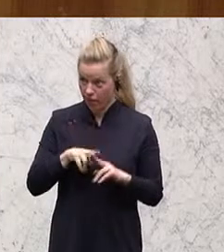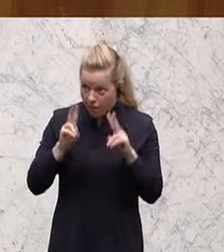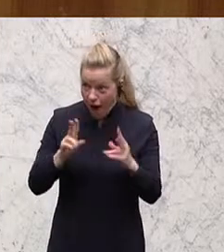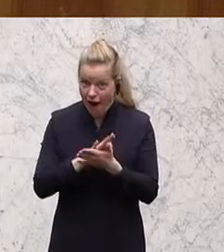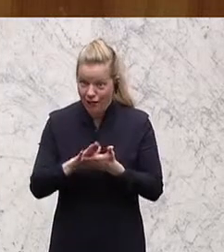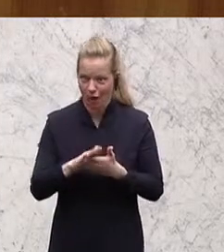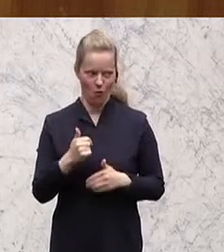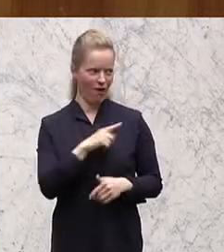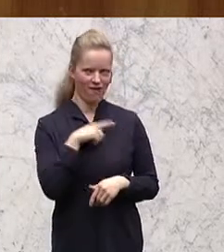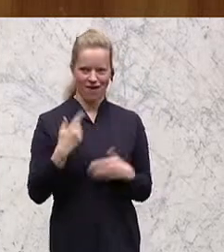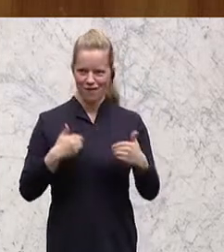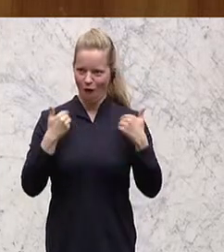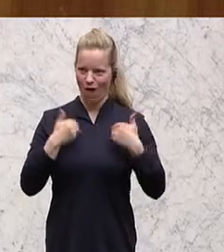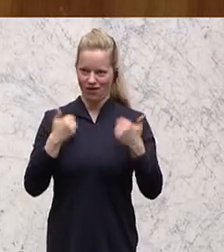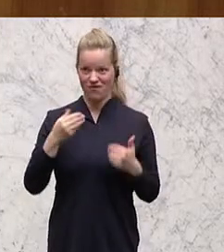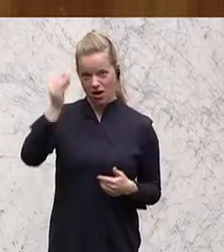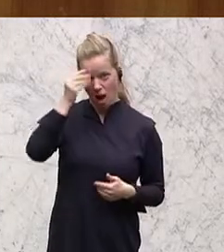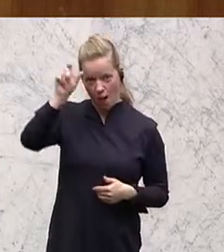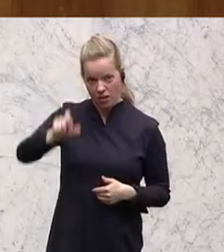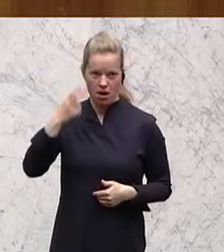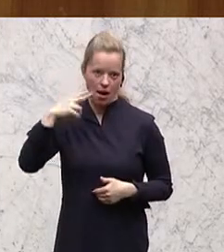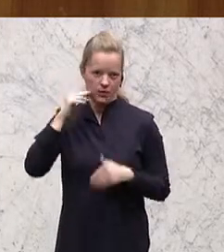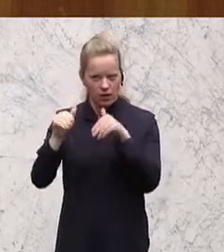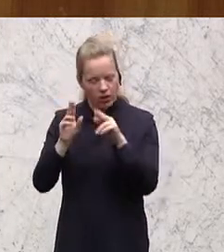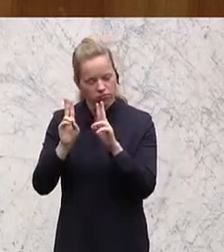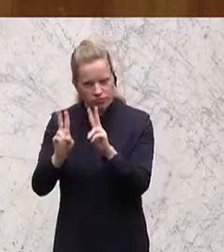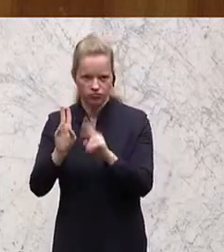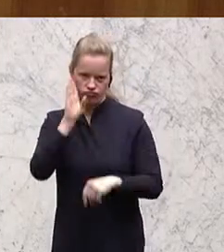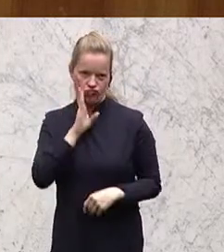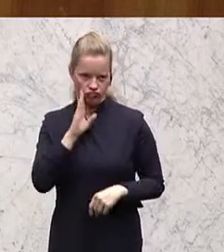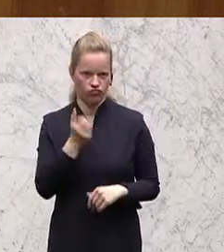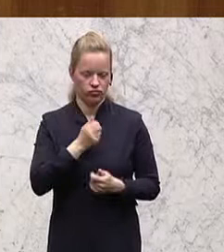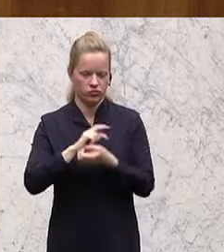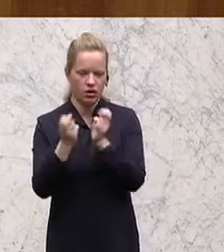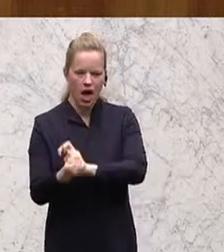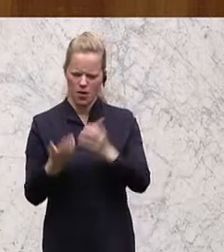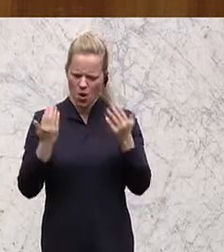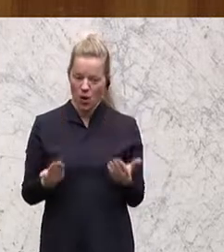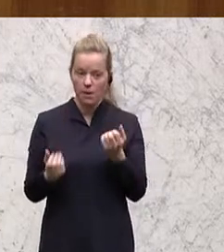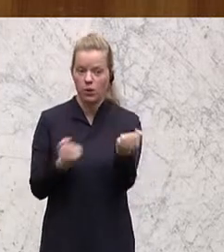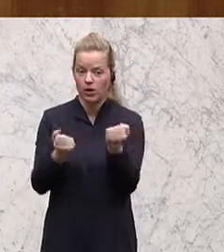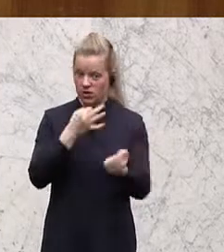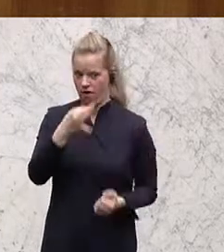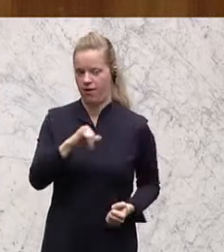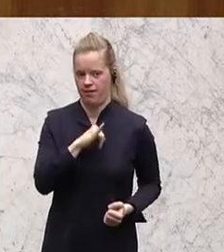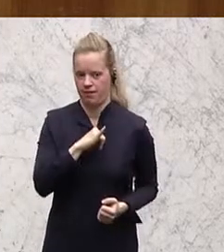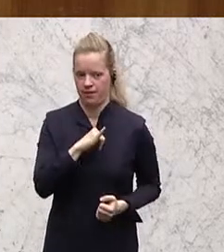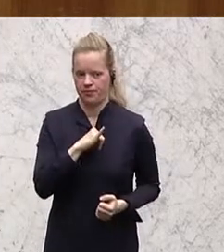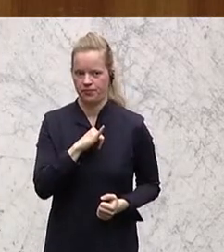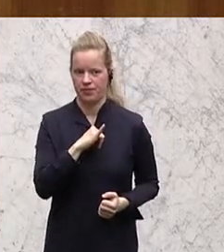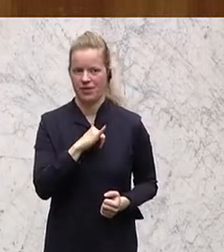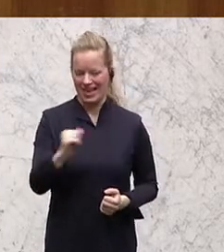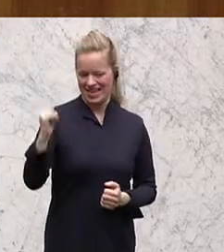glauben an Sie, Herr Minister. Die Frage, die wir uns heute aber eigentlich stellen müssen, ist eine politische. Laut der